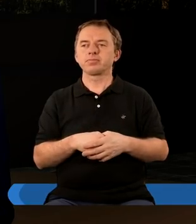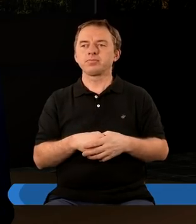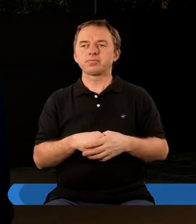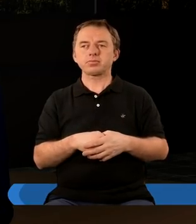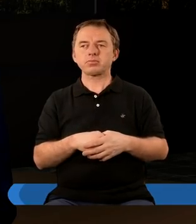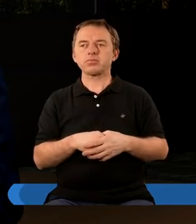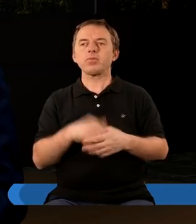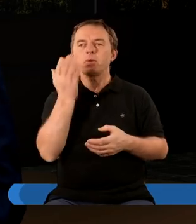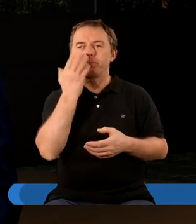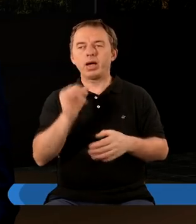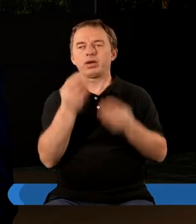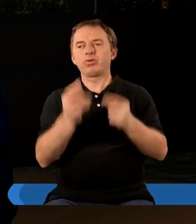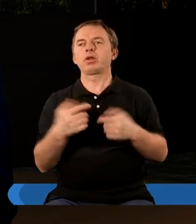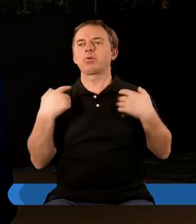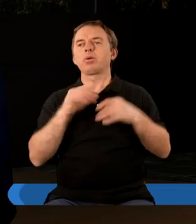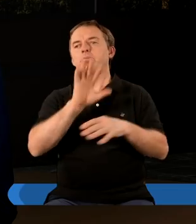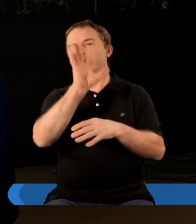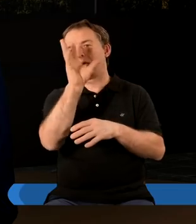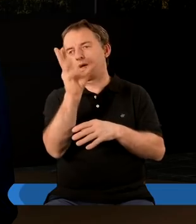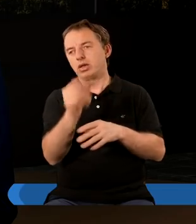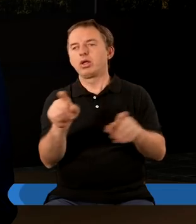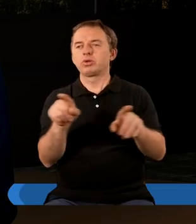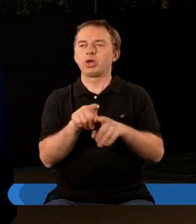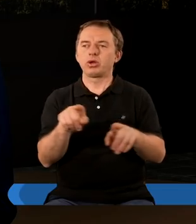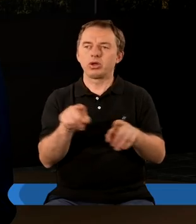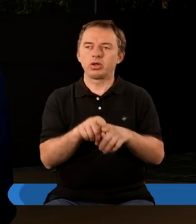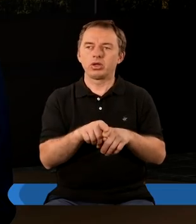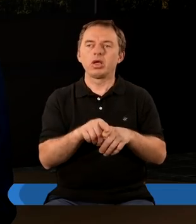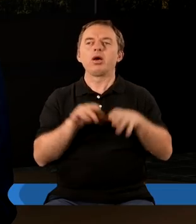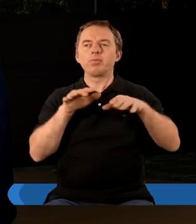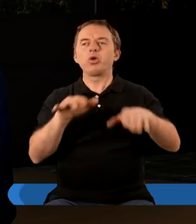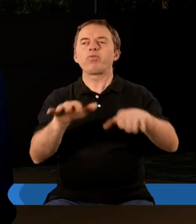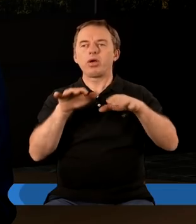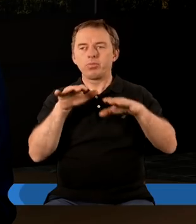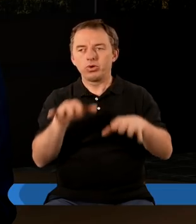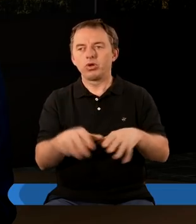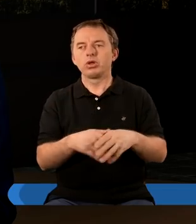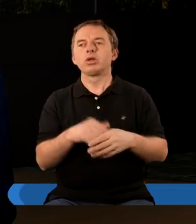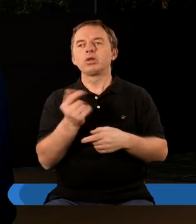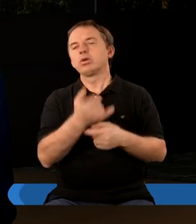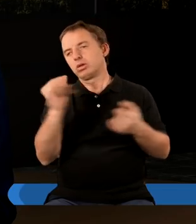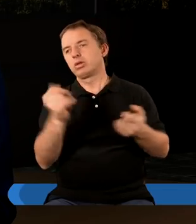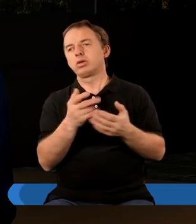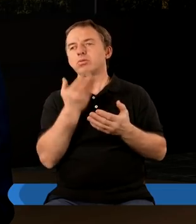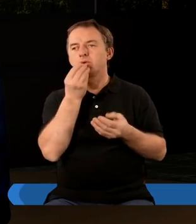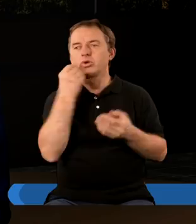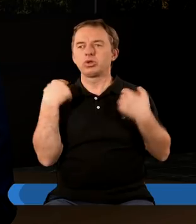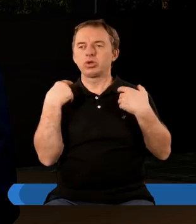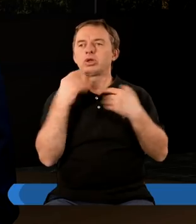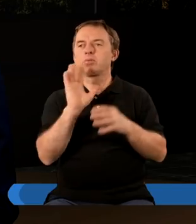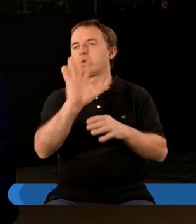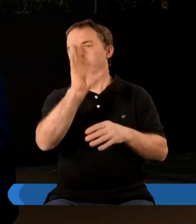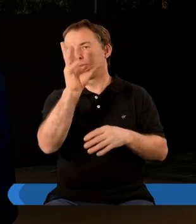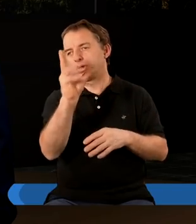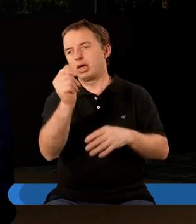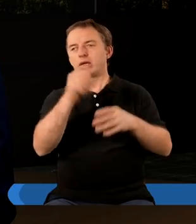i mimo, że jest to bardzo taki wzniosły obraz, piękny, to jednocześnie pojawia się tu mnóstwo, mnóstwo nawiązań do Starego Testamentu i myślę, że to jest